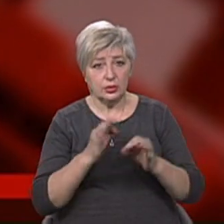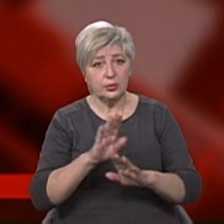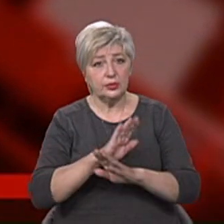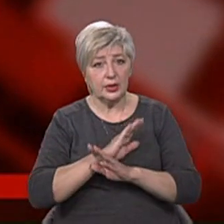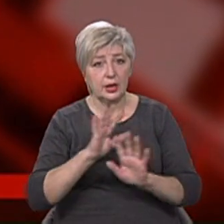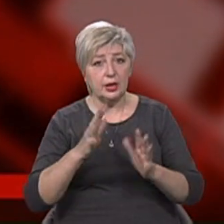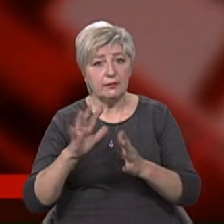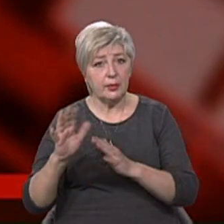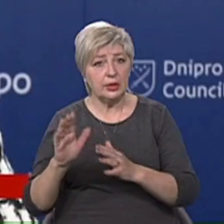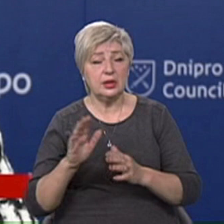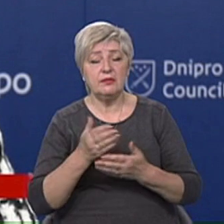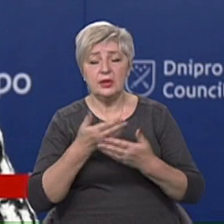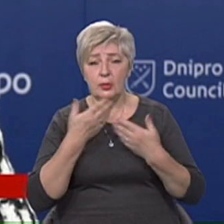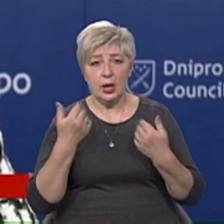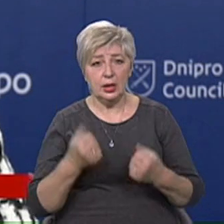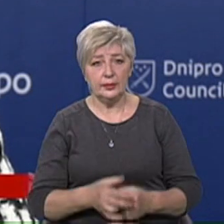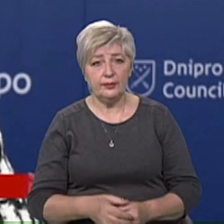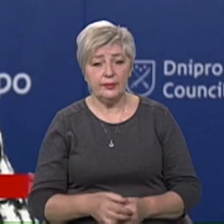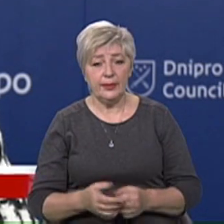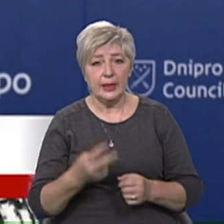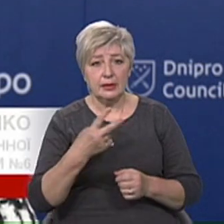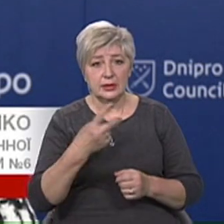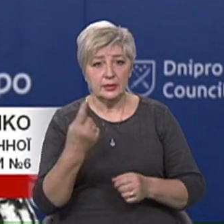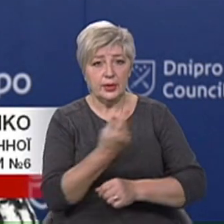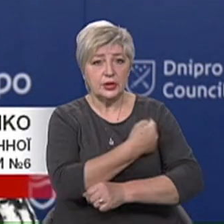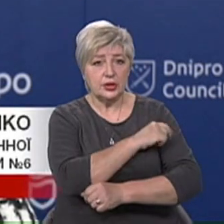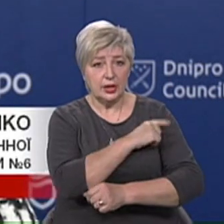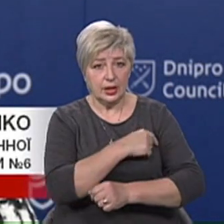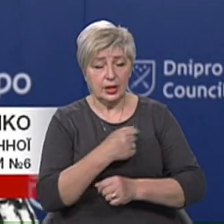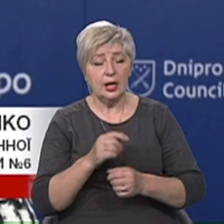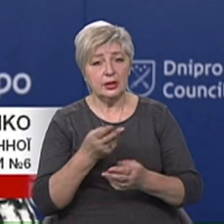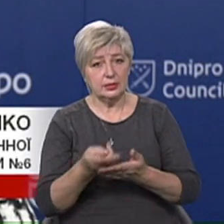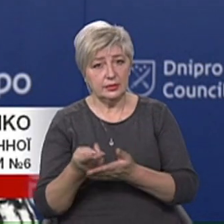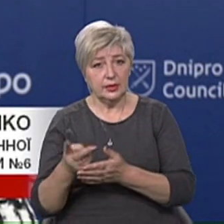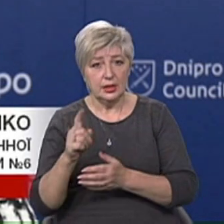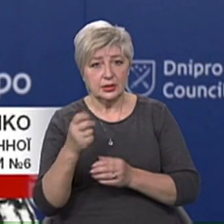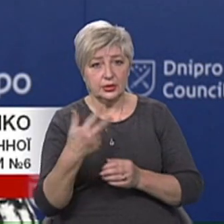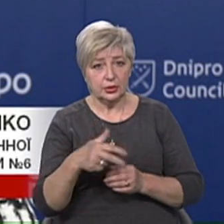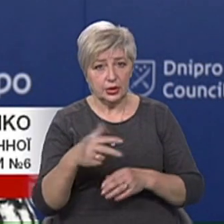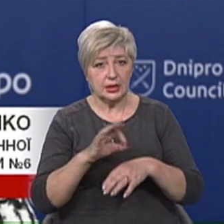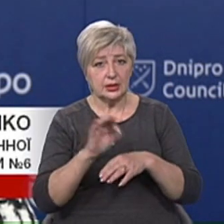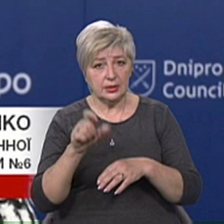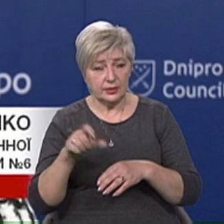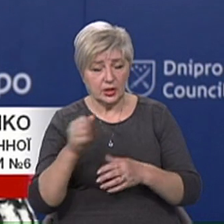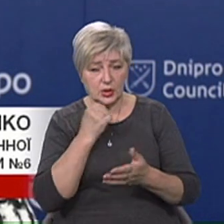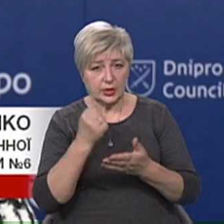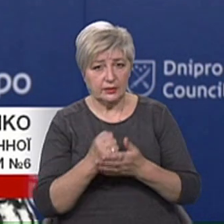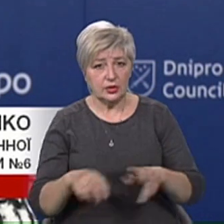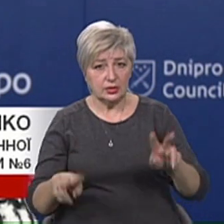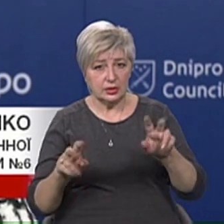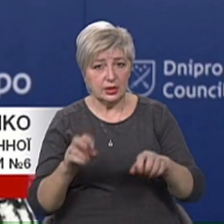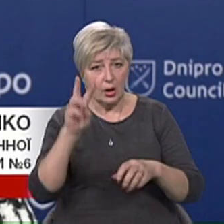ковіду немає. У 21 міській лікарні перебуває 130 пацієнтів з підтвердженим діагнозом